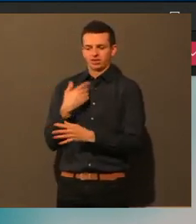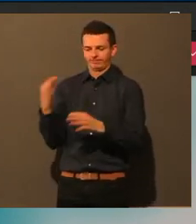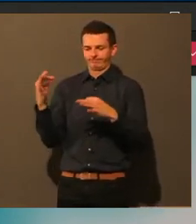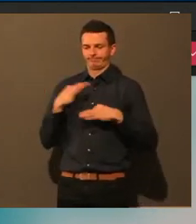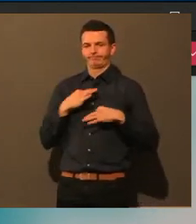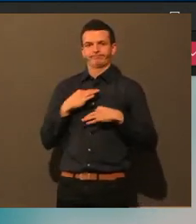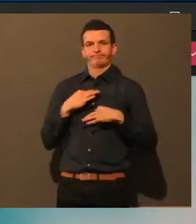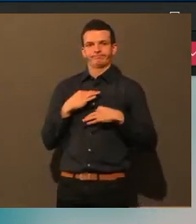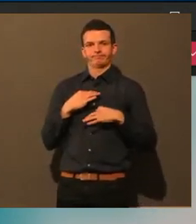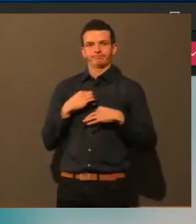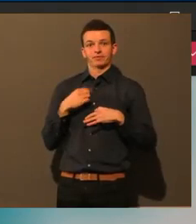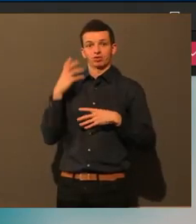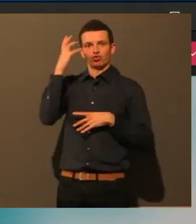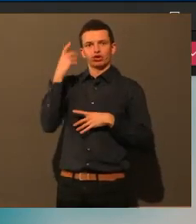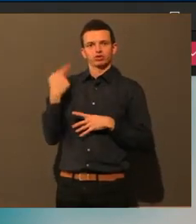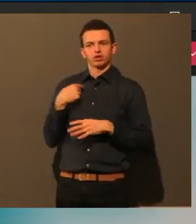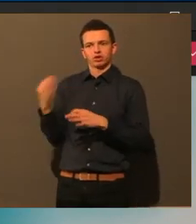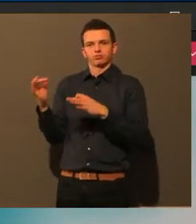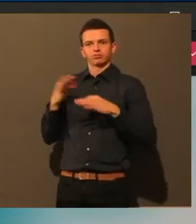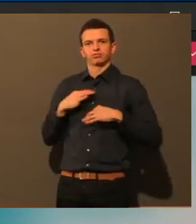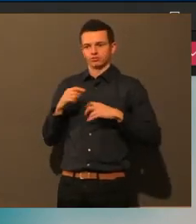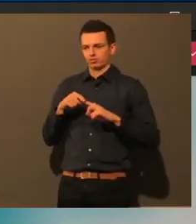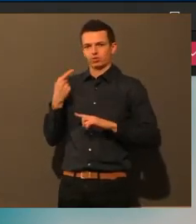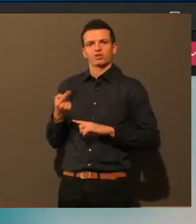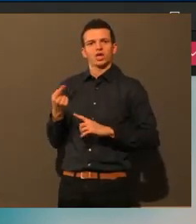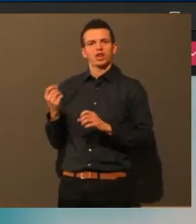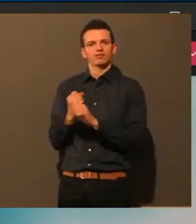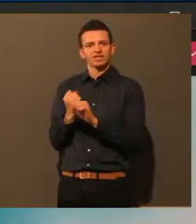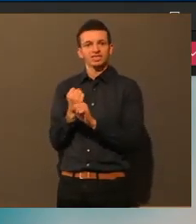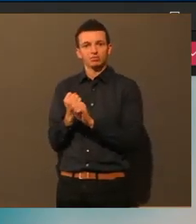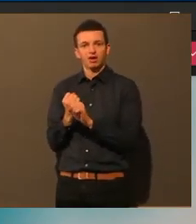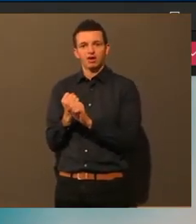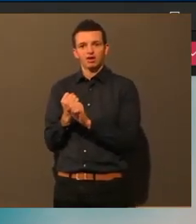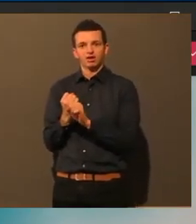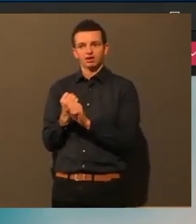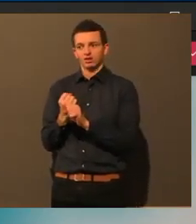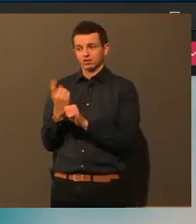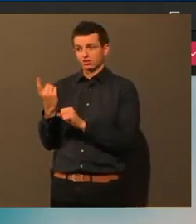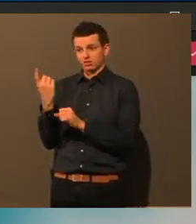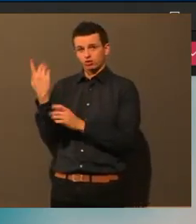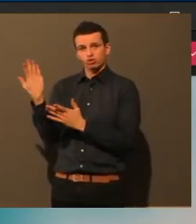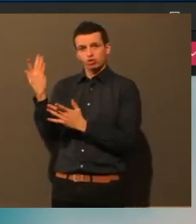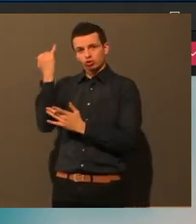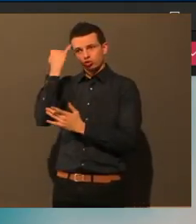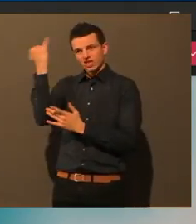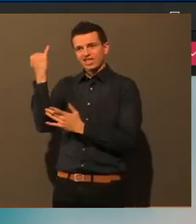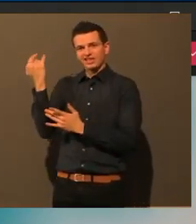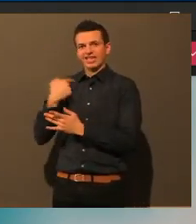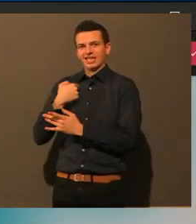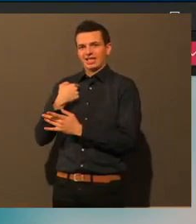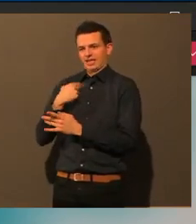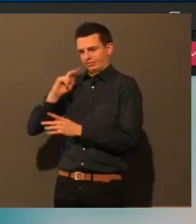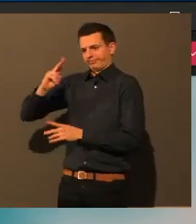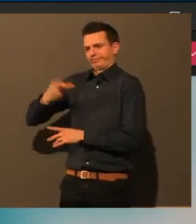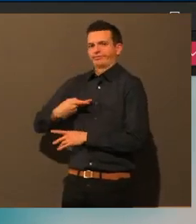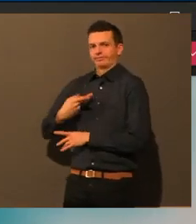ist. Ich habe da auch so eine ähnliche Idee gehabt, und zwar, dass man ein lokales Forum für Ärzte einrichtet,